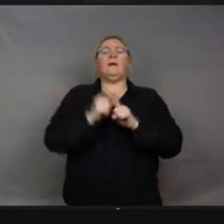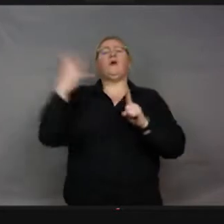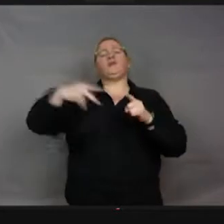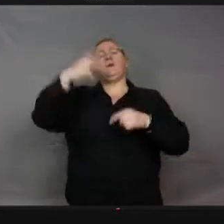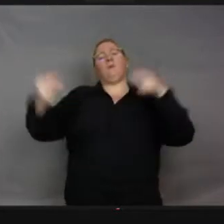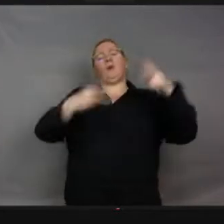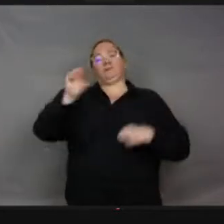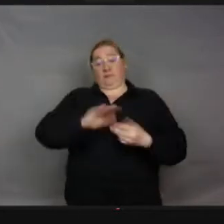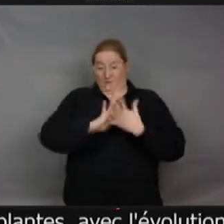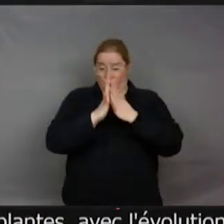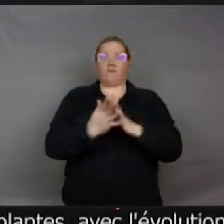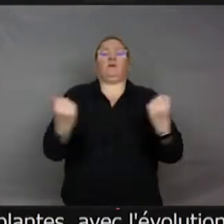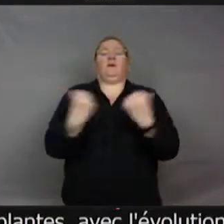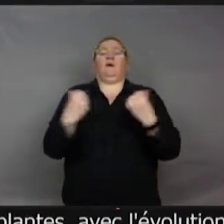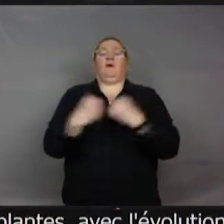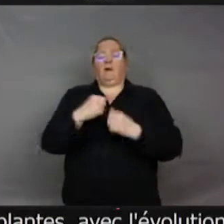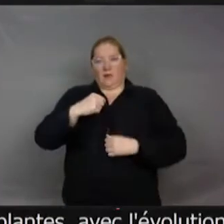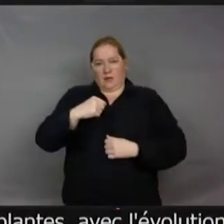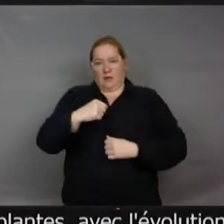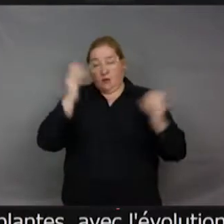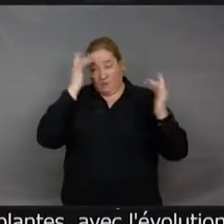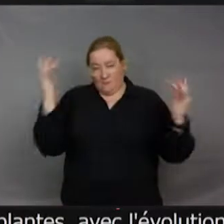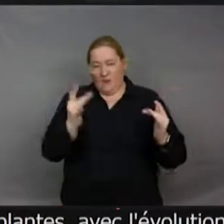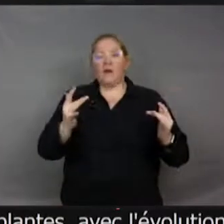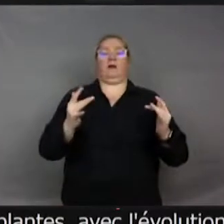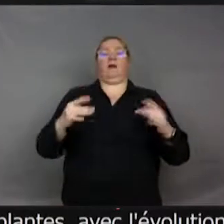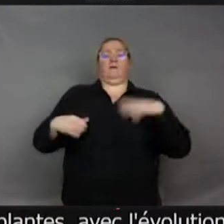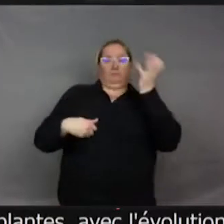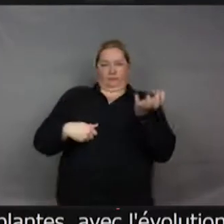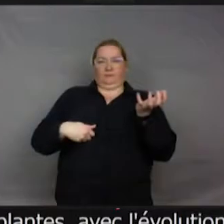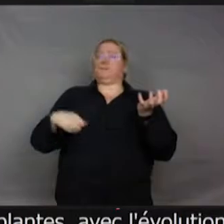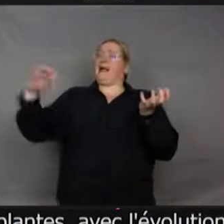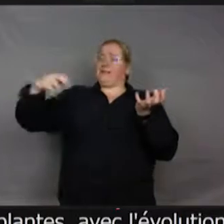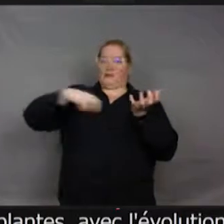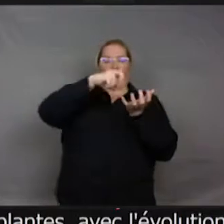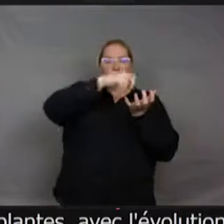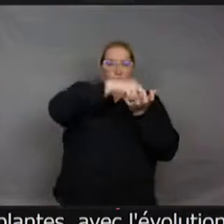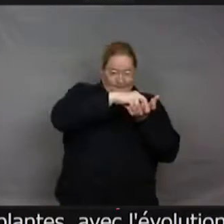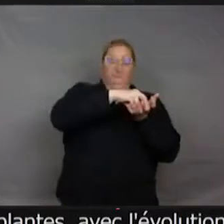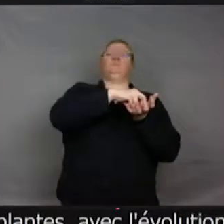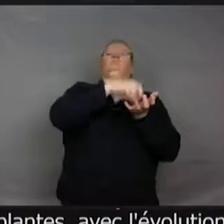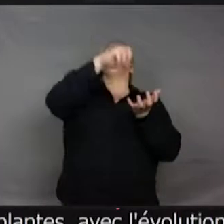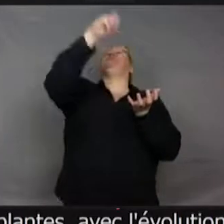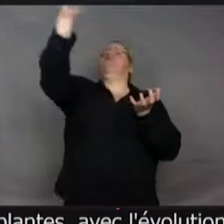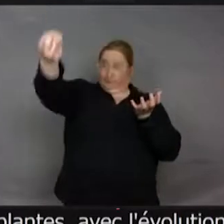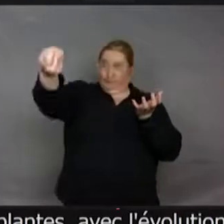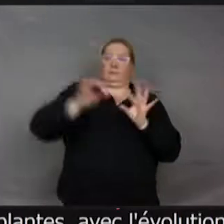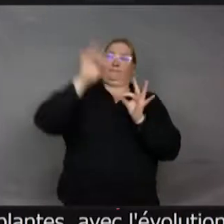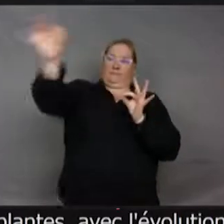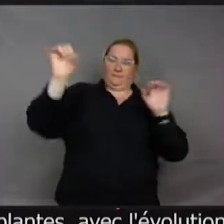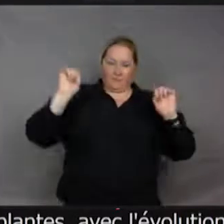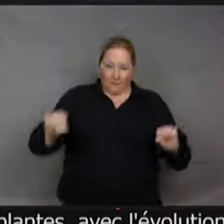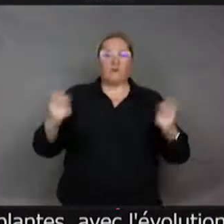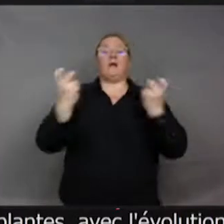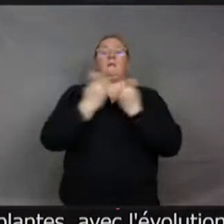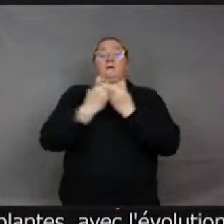utilisent des insectes comme transporteurs. Et là, celles-là, font des grains de pollen un peu plus gros, avec même des petits trucs, des petits barbillons qui s'accrochent bien dans les poils d